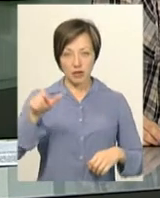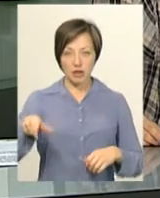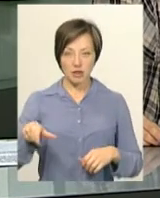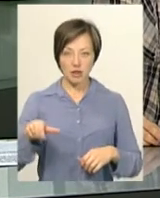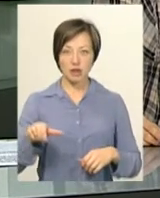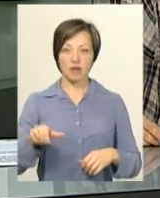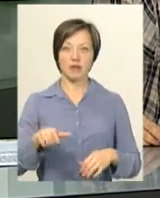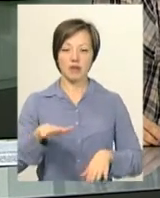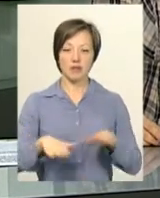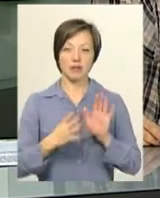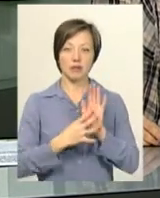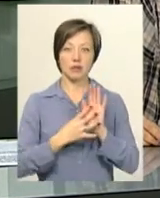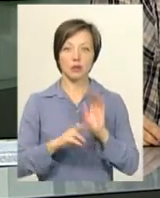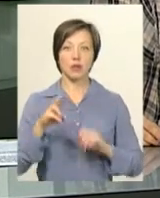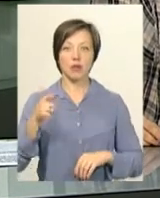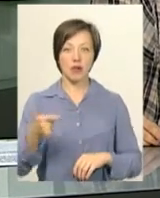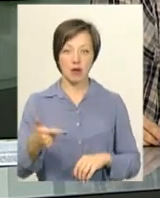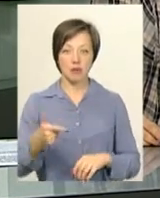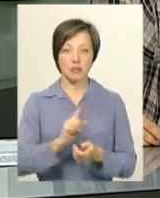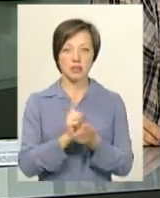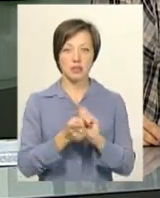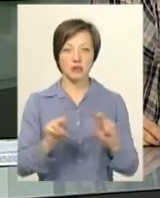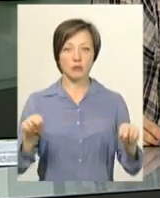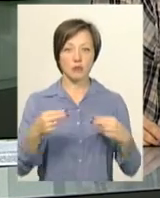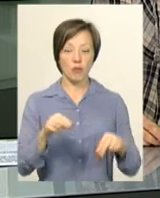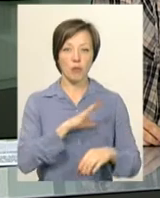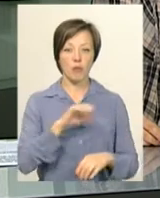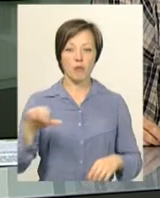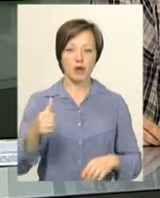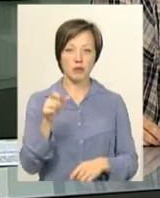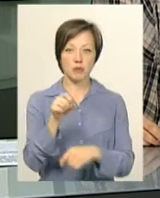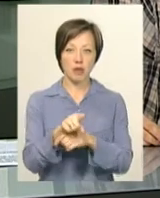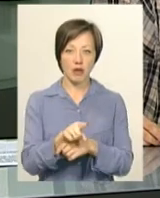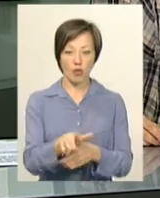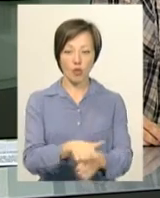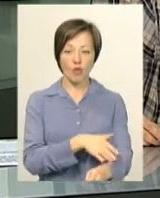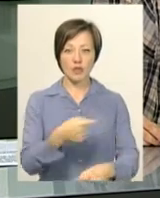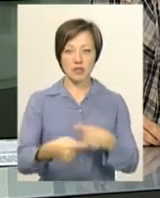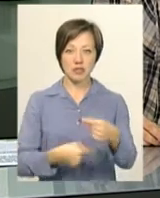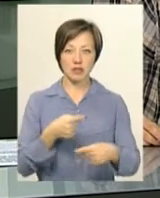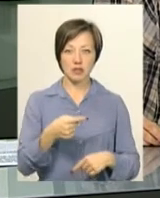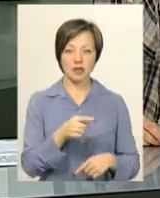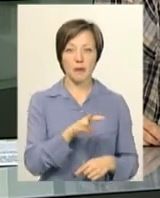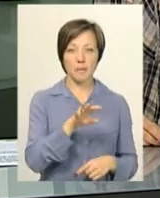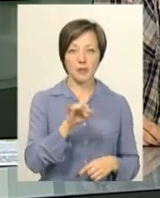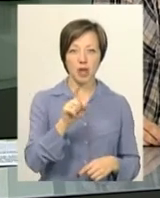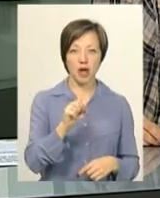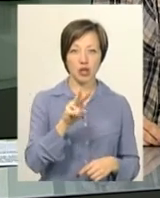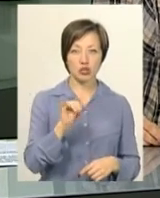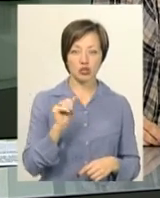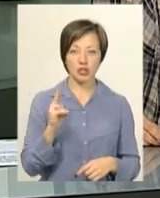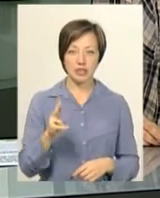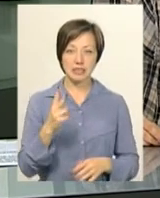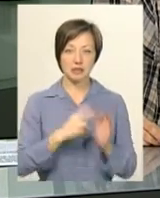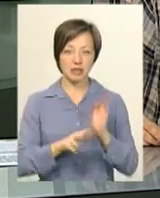Квіквінія у вазі 90 кілограмів став чемпіоном та був перший у вправі довгий цикл. Василь Михалінчик в категорії